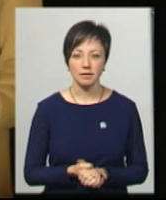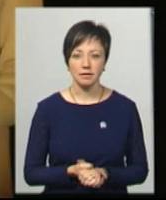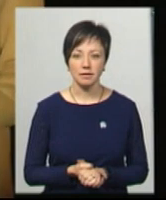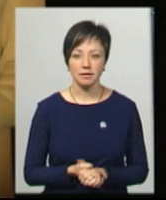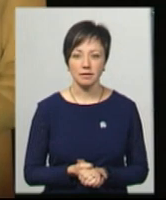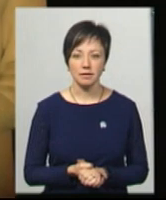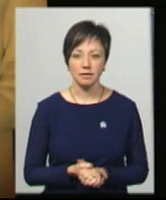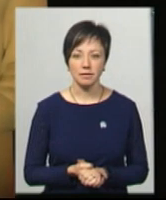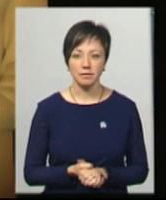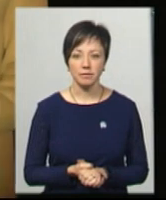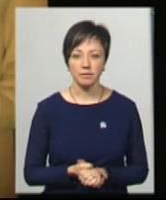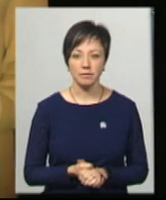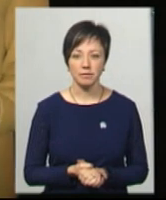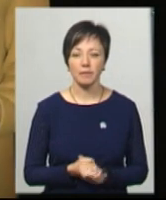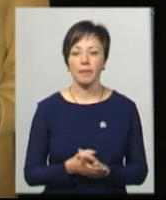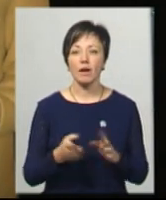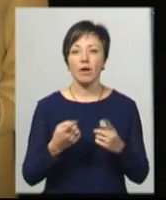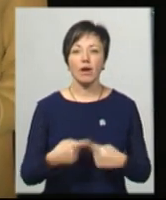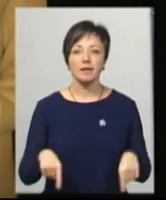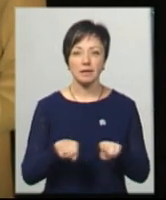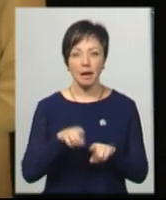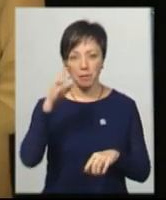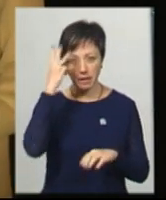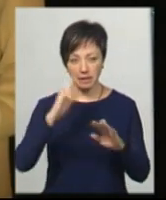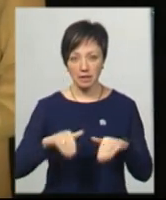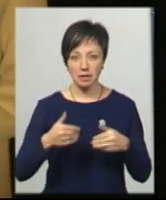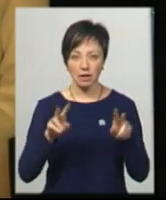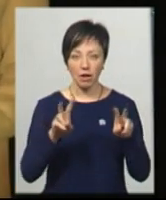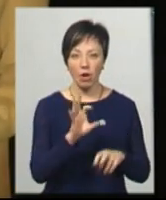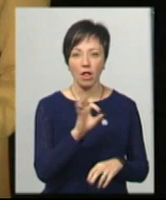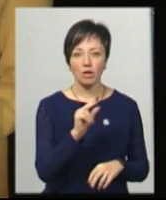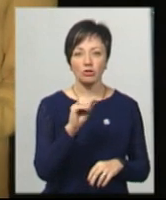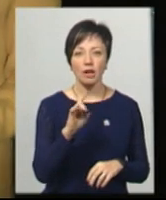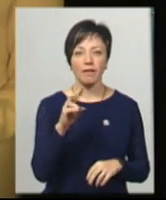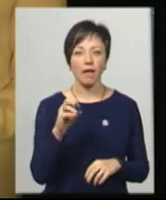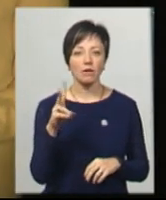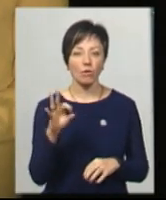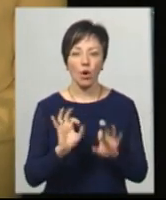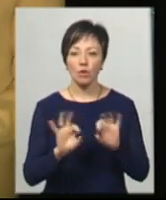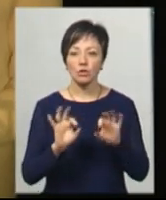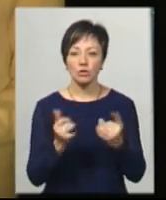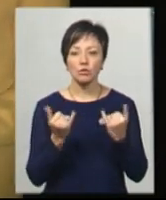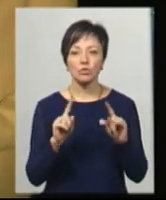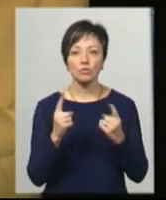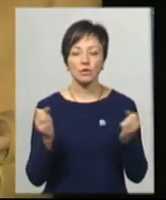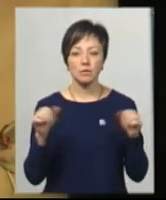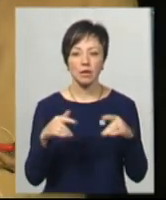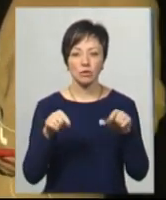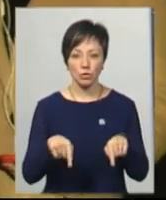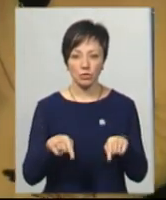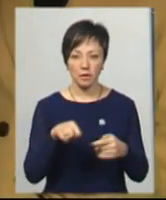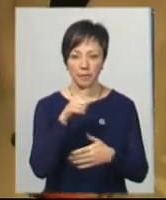Хмельницькому та голова громадської організації «Хмельницька ініціатива» Олег Черненко. Пане Олеже, розкажіть, чому зібралися саме тут?